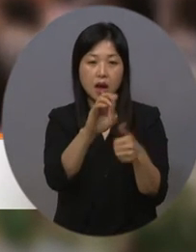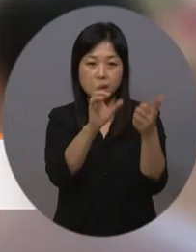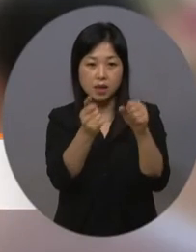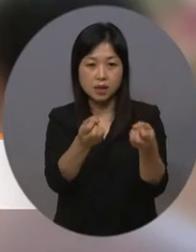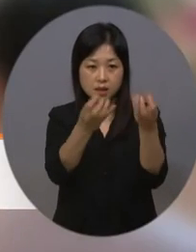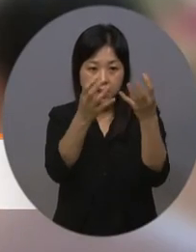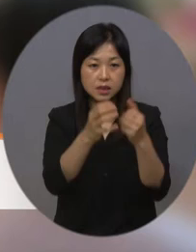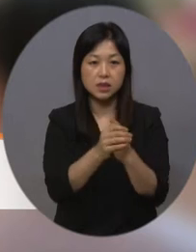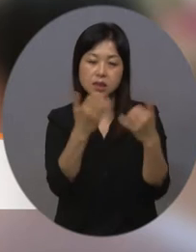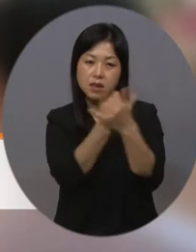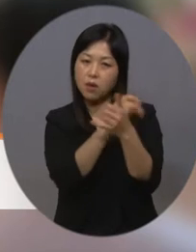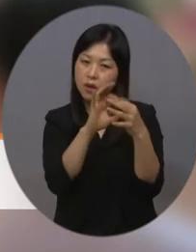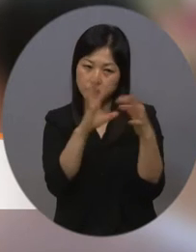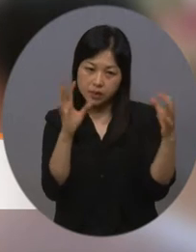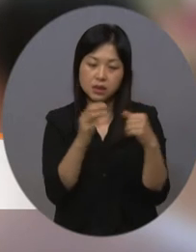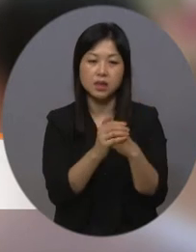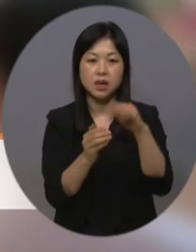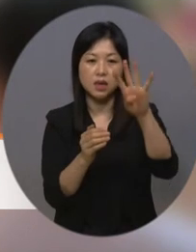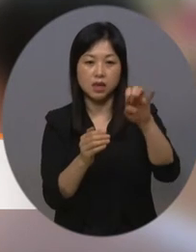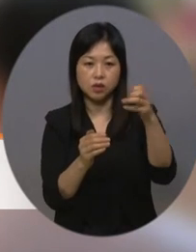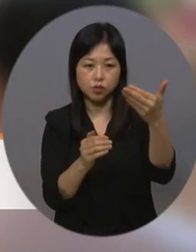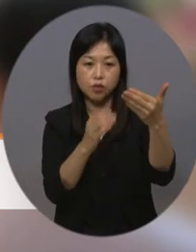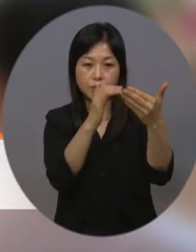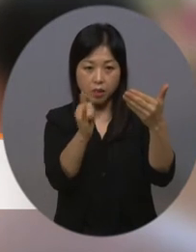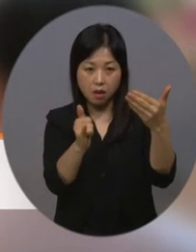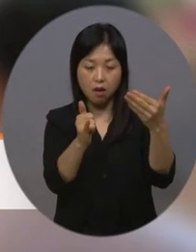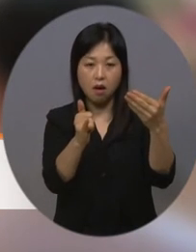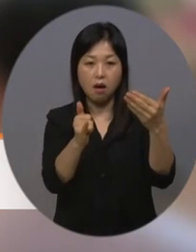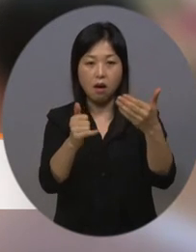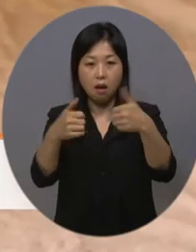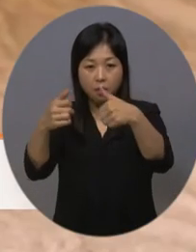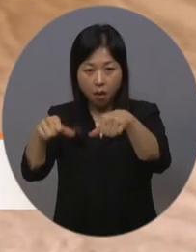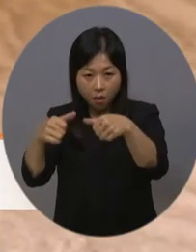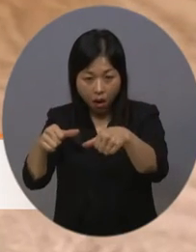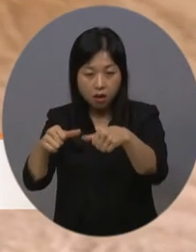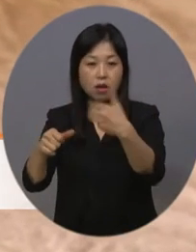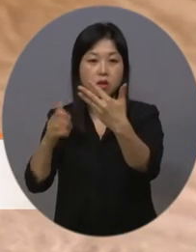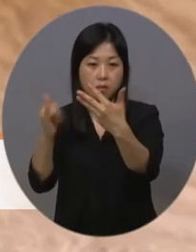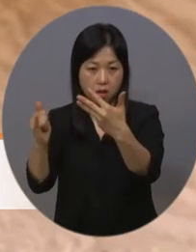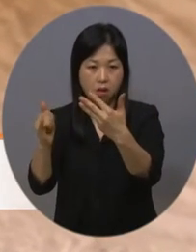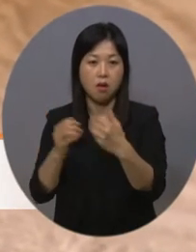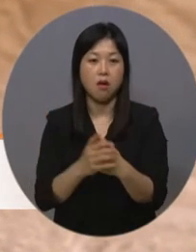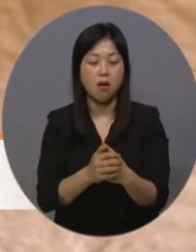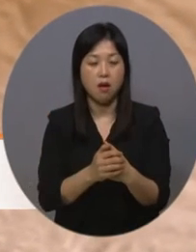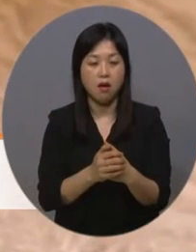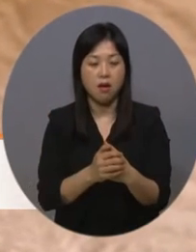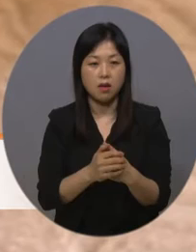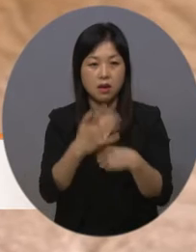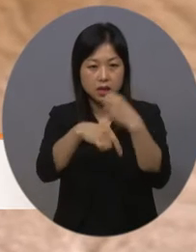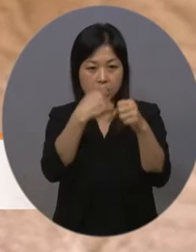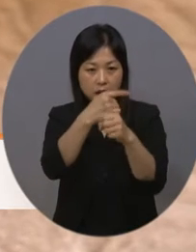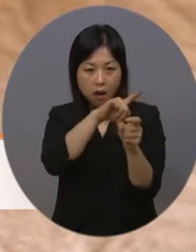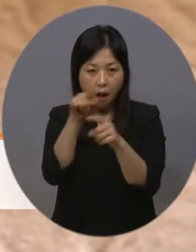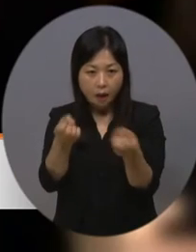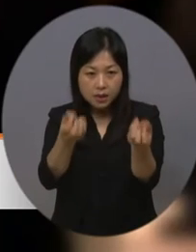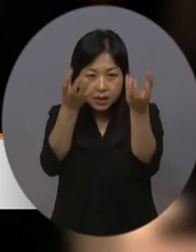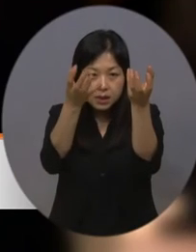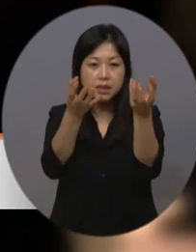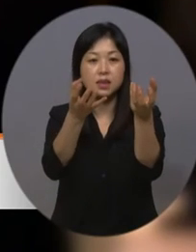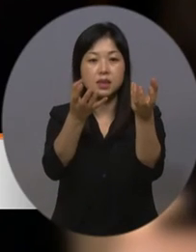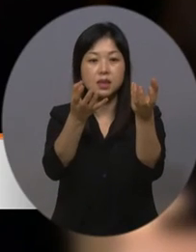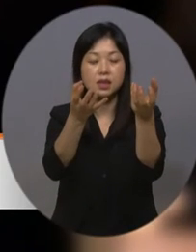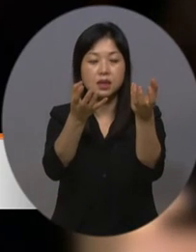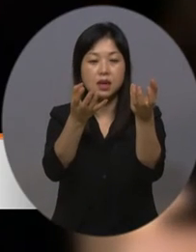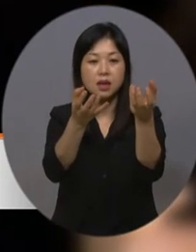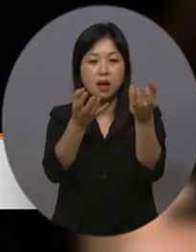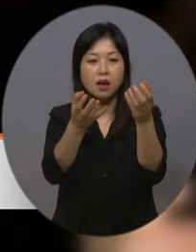상관없이 최대 49명, 상견례는 최대 8명, 돌잔치는 최대 16명까지 모일 수